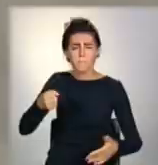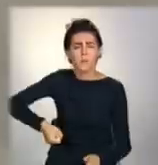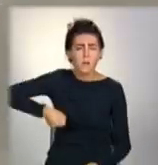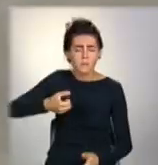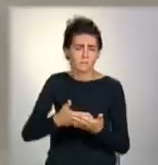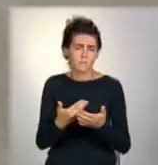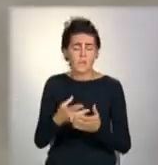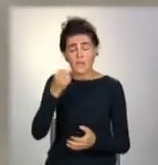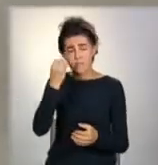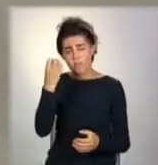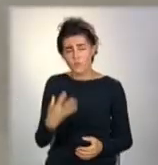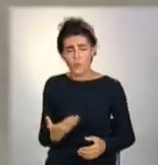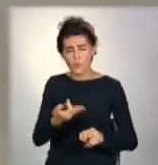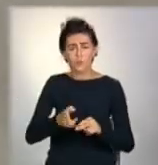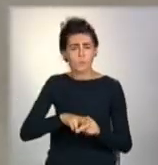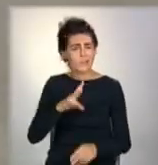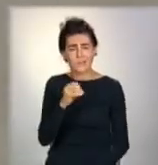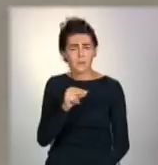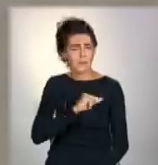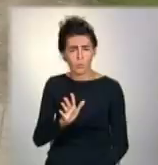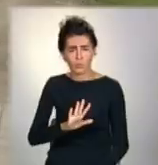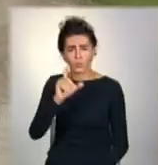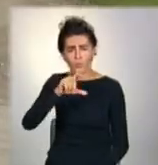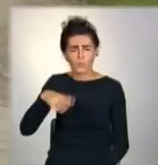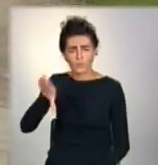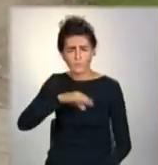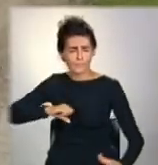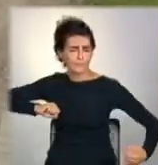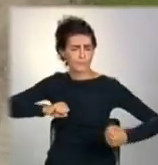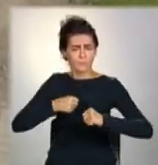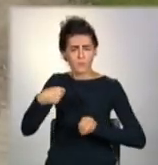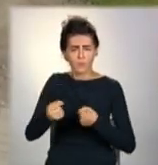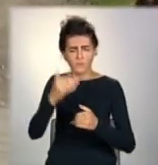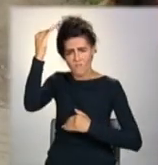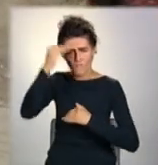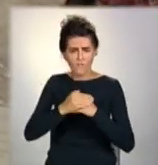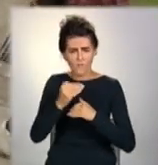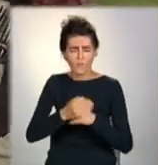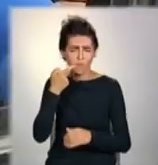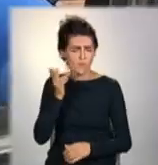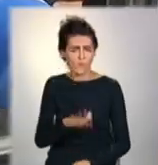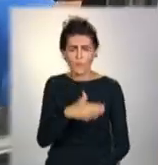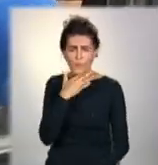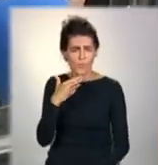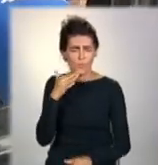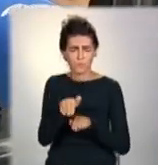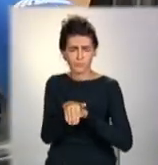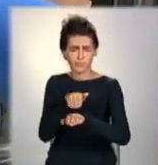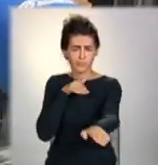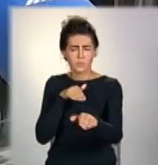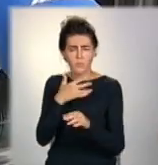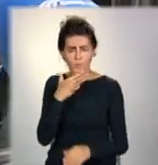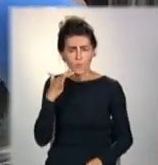Через світлофори, що не працюють, місцями затори. Особливо надвечір, скаржаться водіїв. Пробки больші